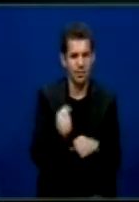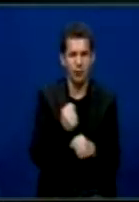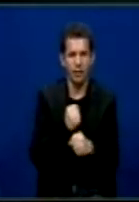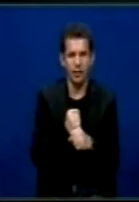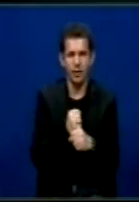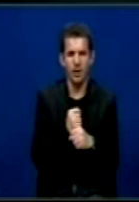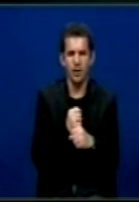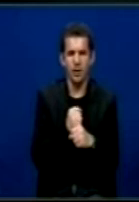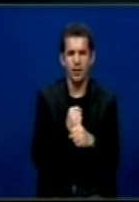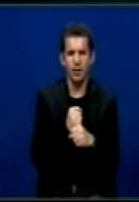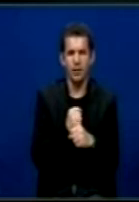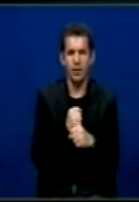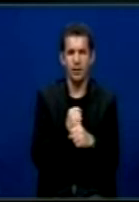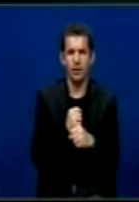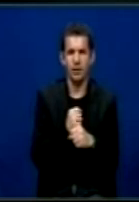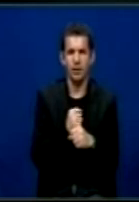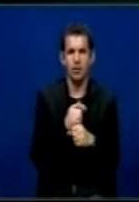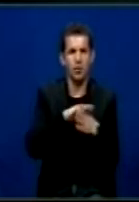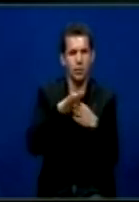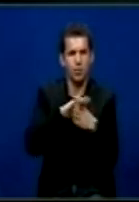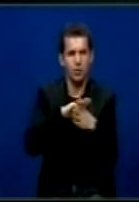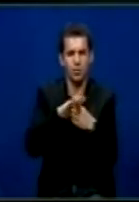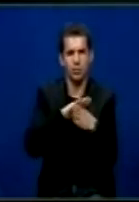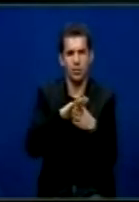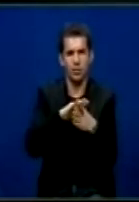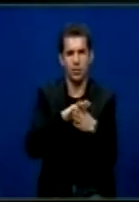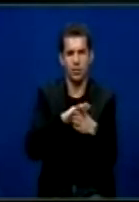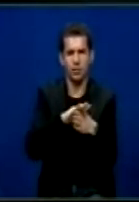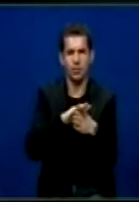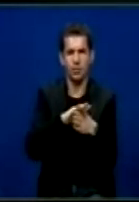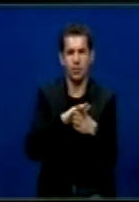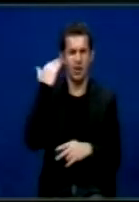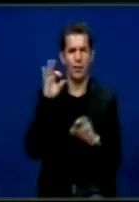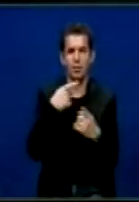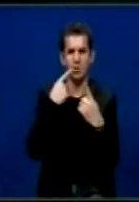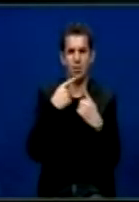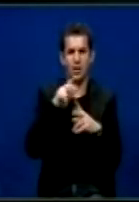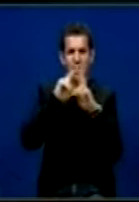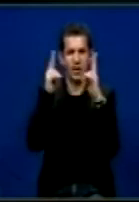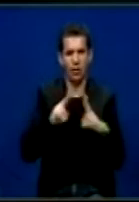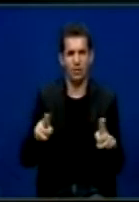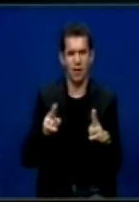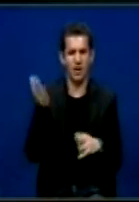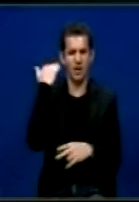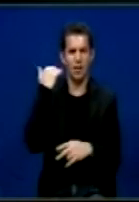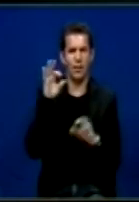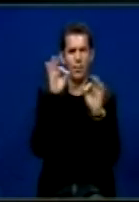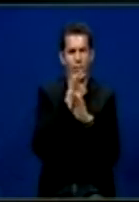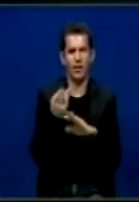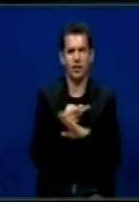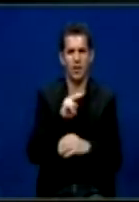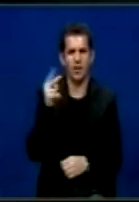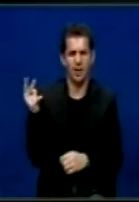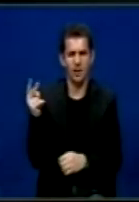që mund të silën që se jo në mënyrë Deputetet lutëm, nuk a qenë administratë të ndërkumëtore, nuk a qenë asë një vend tjetër,